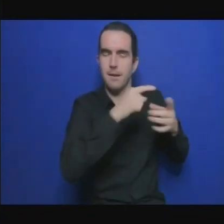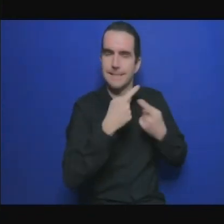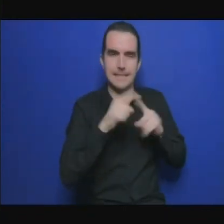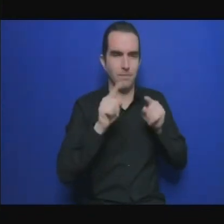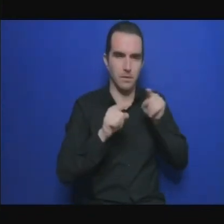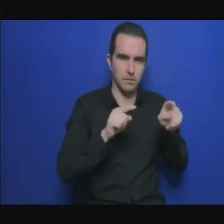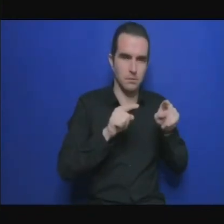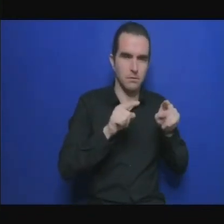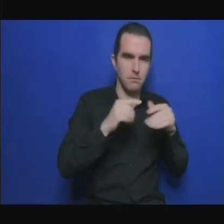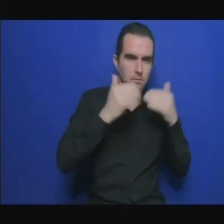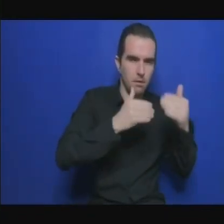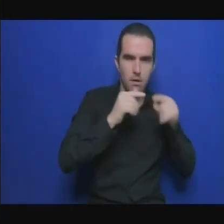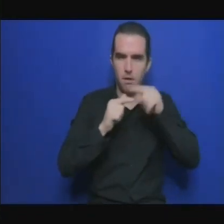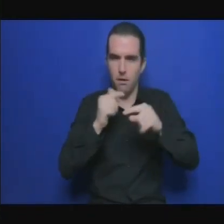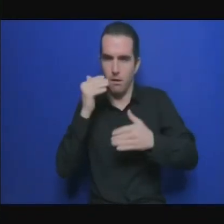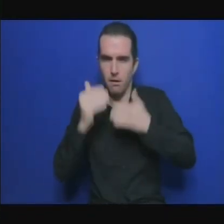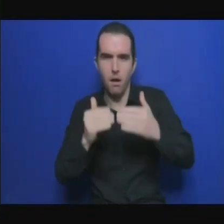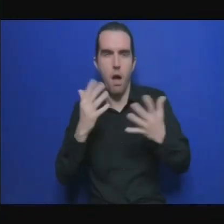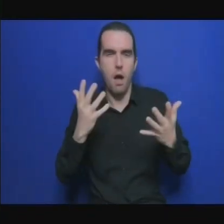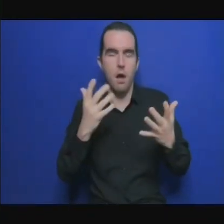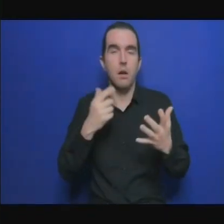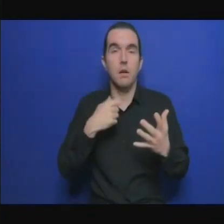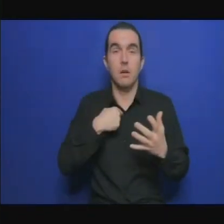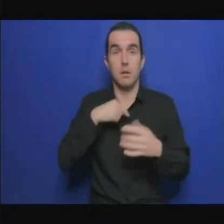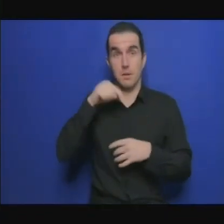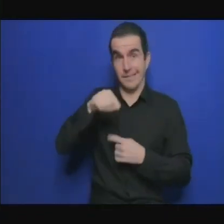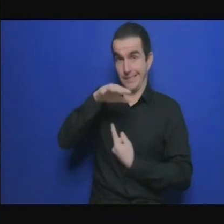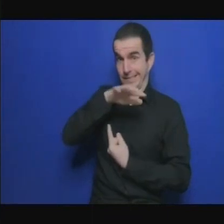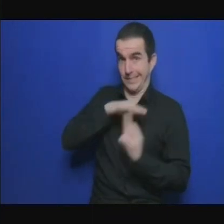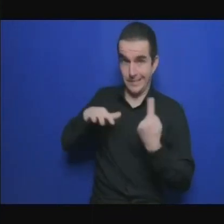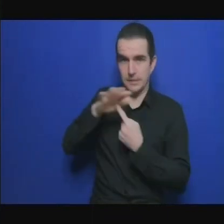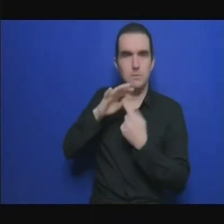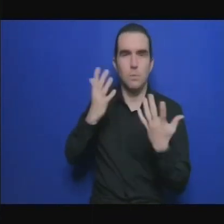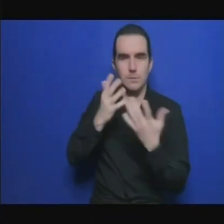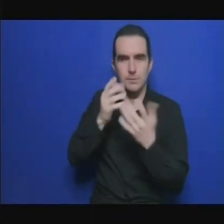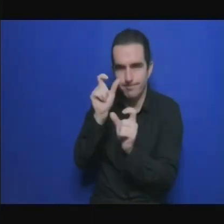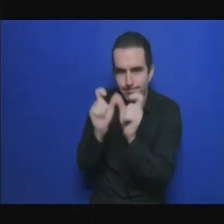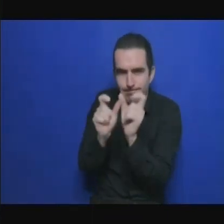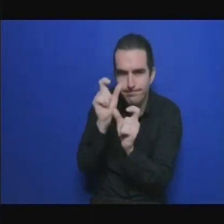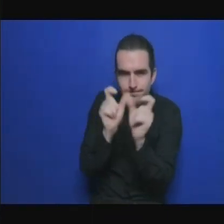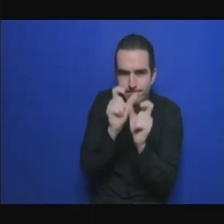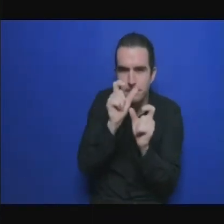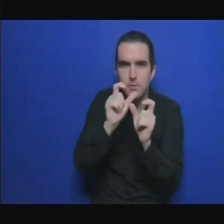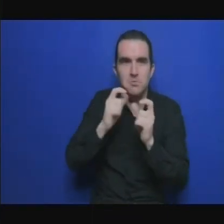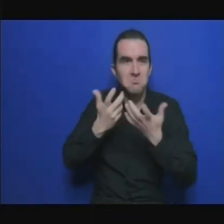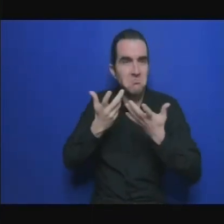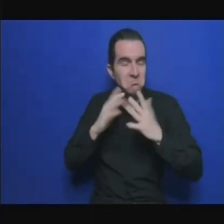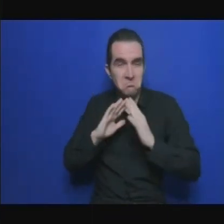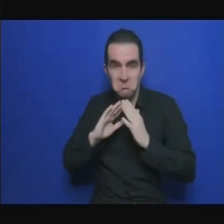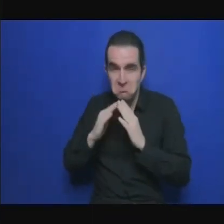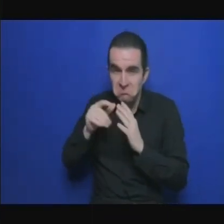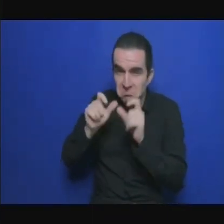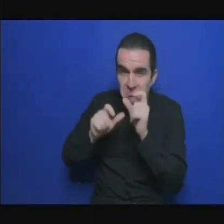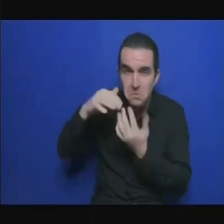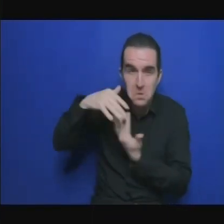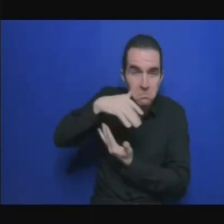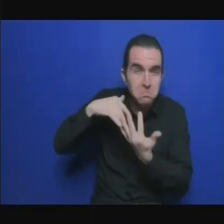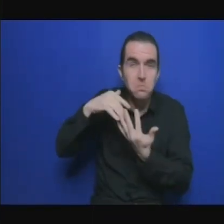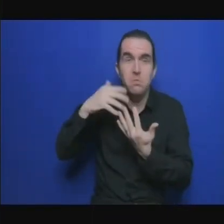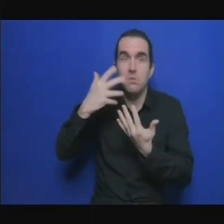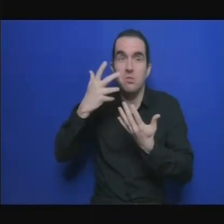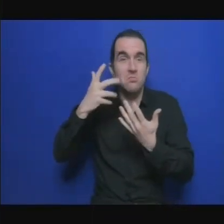aspects pardon qu'il nous faut intégrer on parle beaucoup de priorités politiques pour